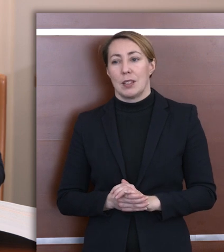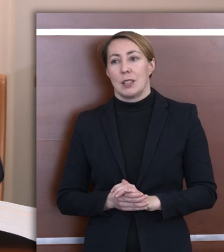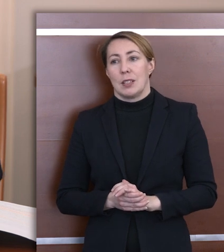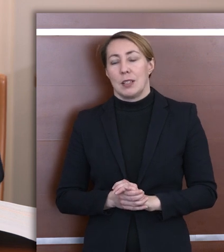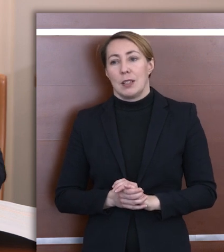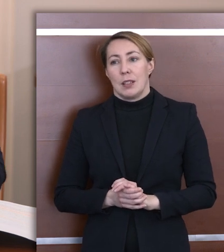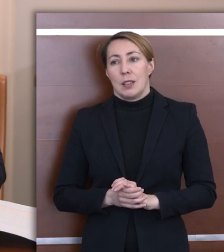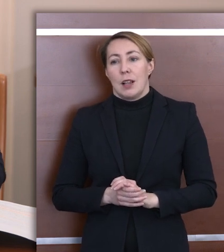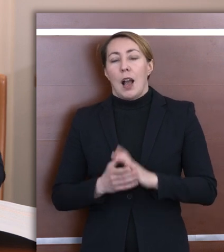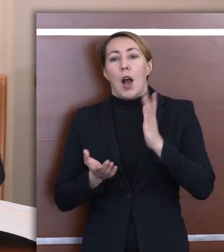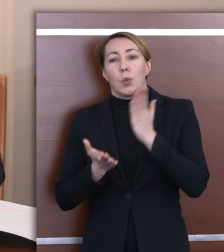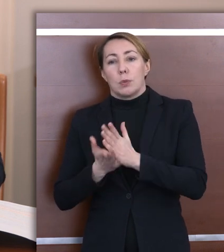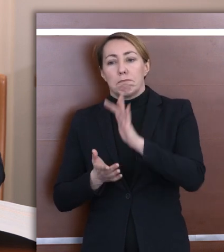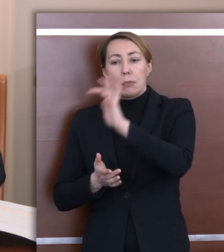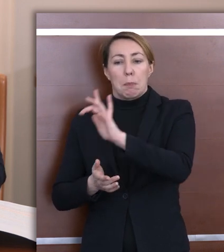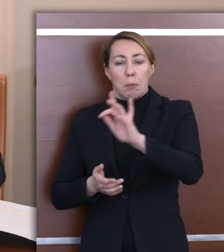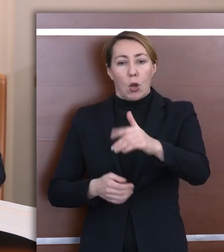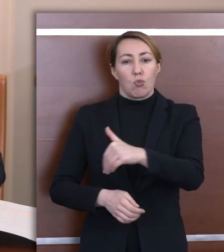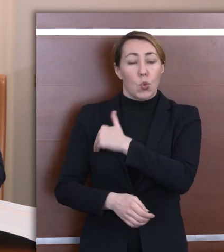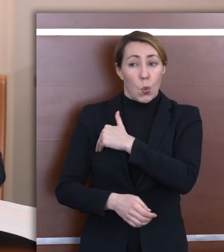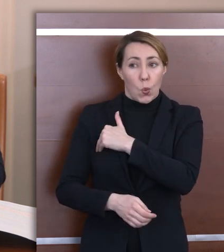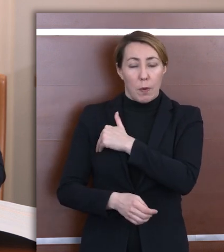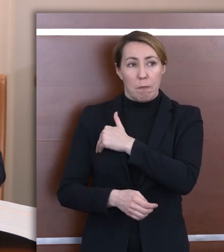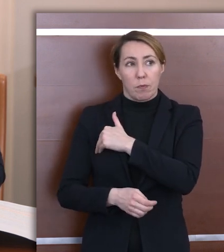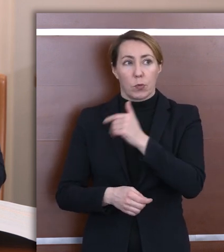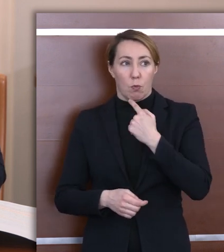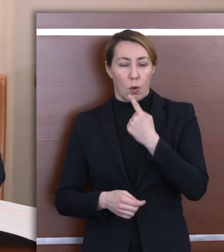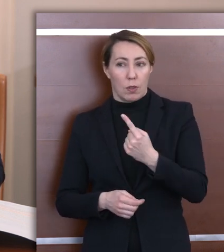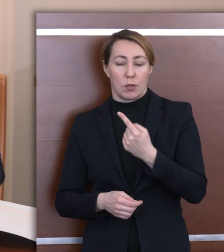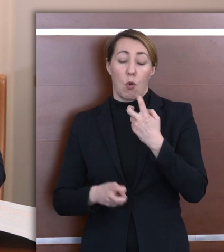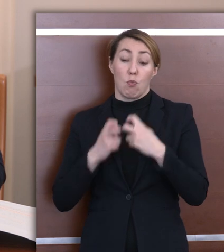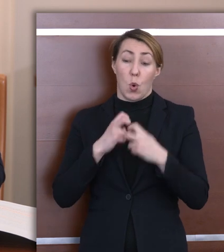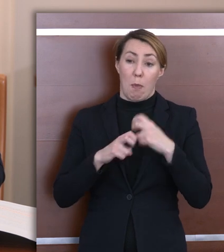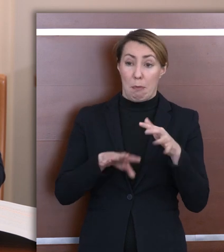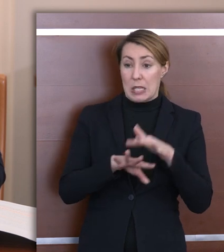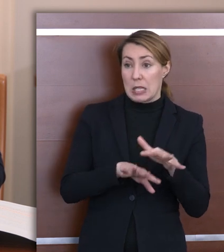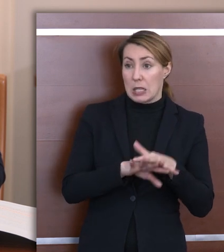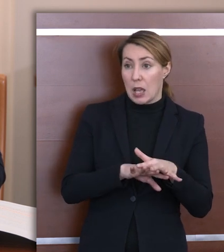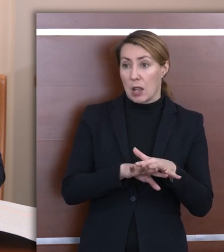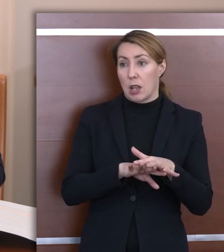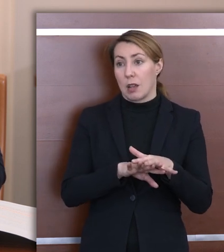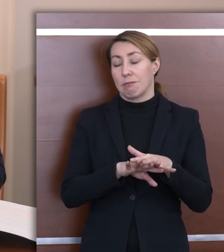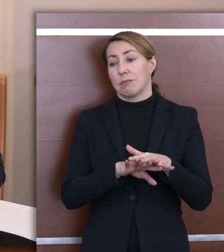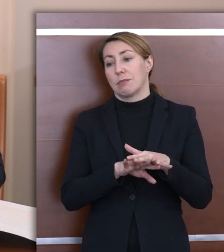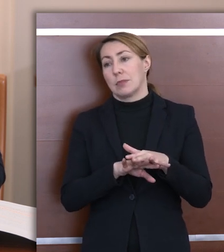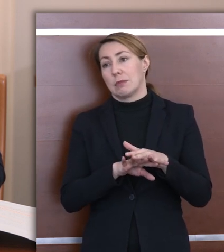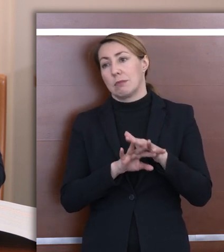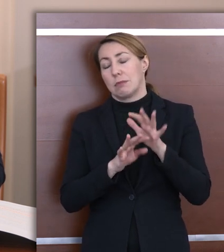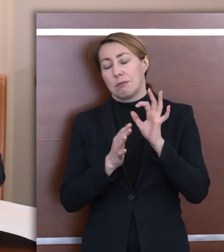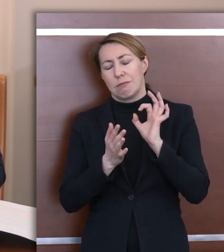konkretnych szkołach, to trzeba powiedzieć, że mimo, że te problemy systemowe na pewno,